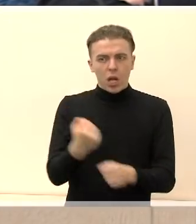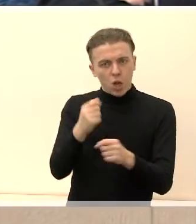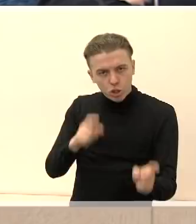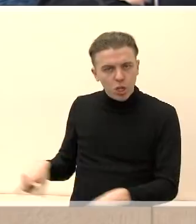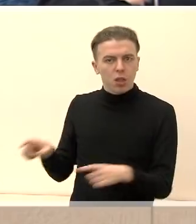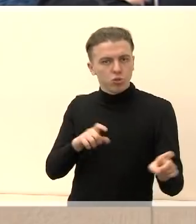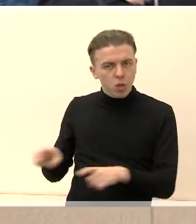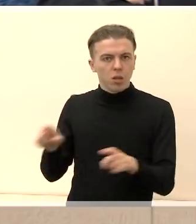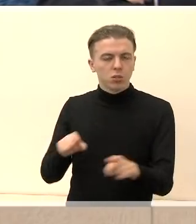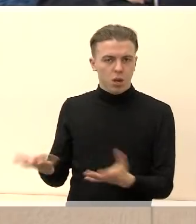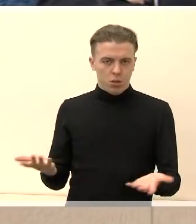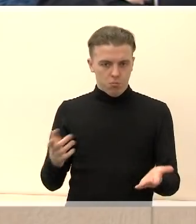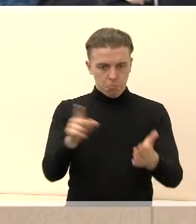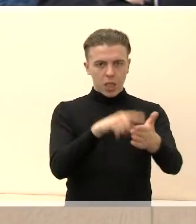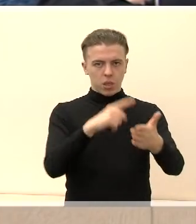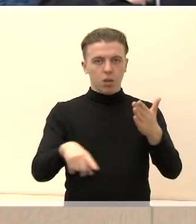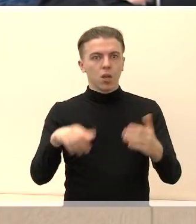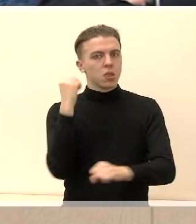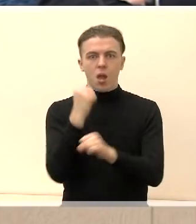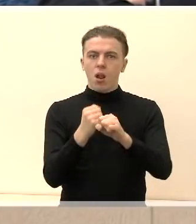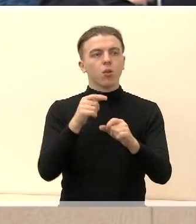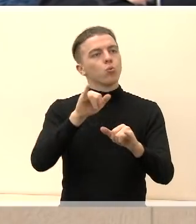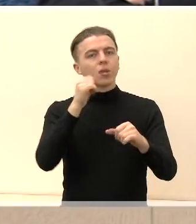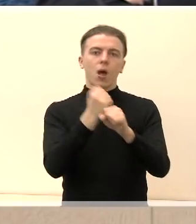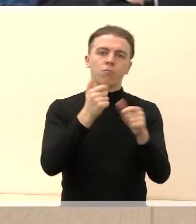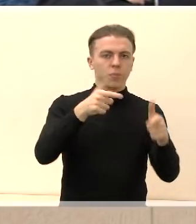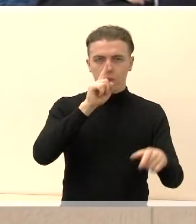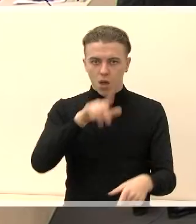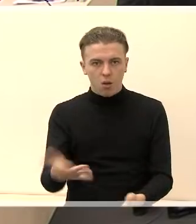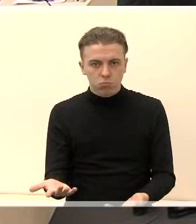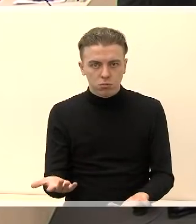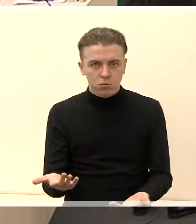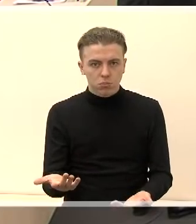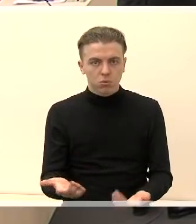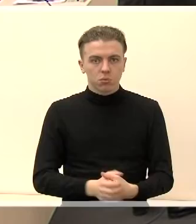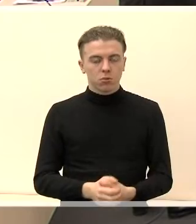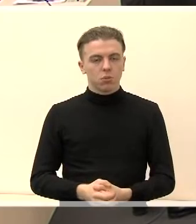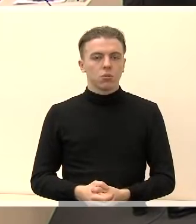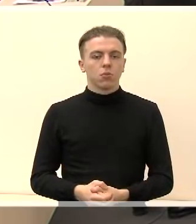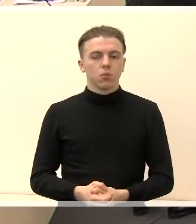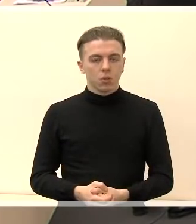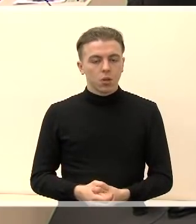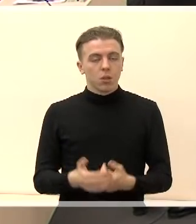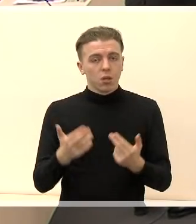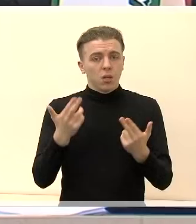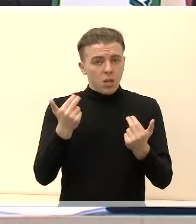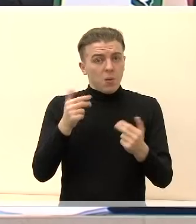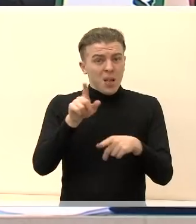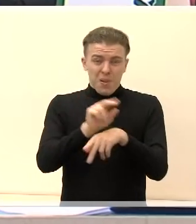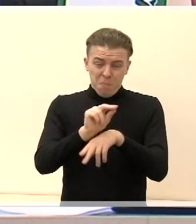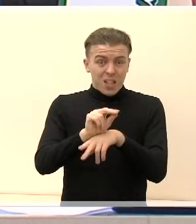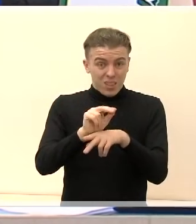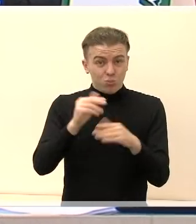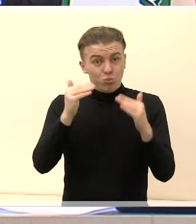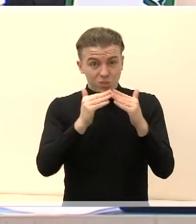išvežkim ir panaikinkim, tegu pasilieka ir tegu būna darbo vietos. Taip, pataisos namai ne tik darbo vietos,